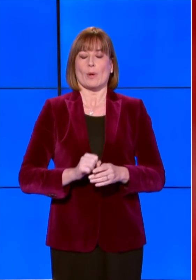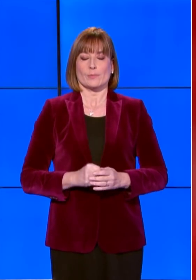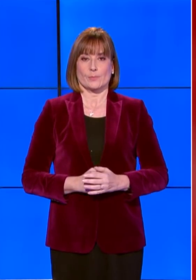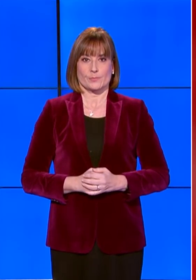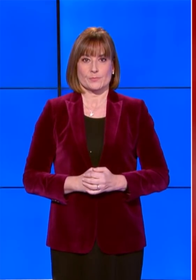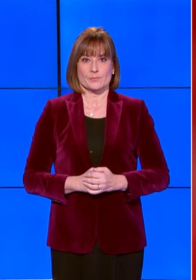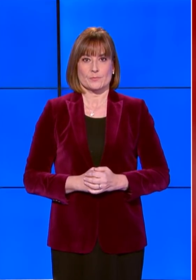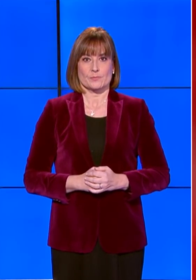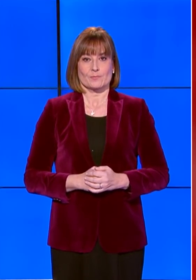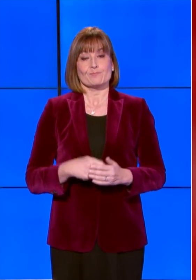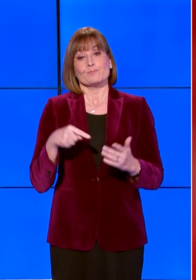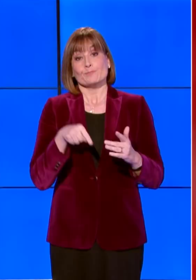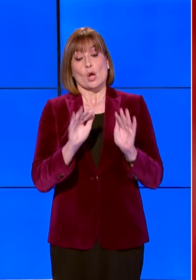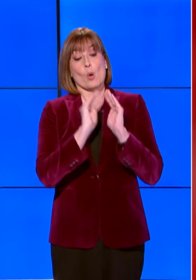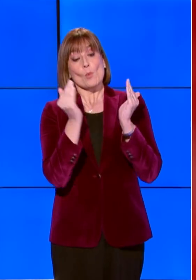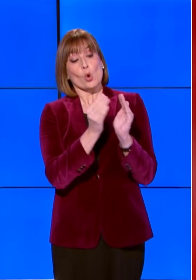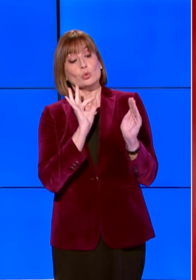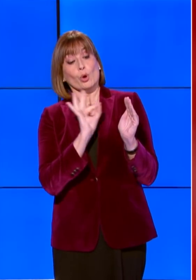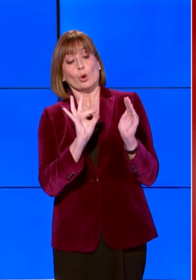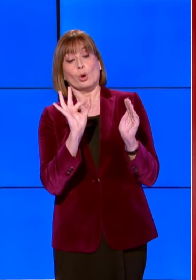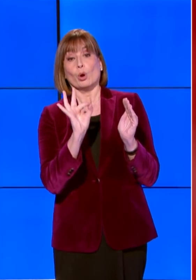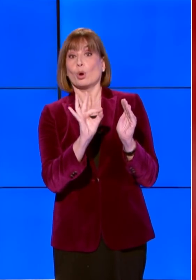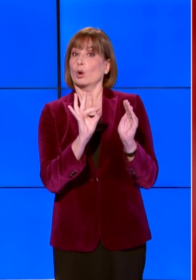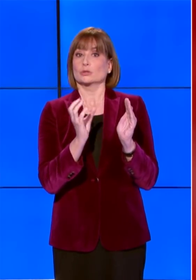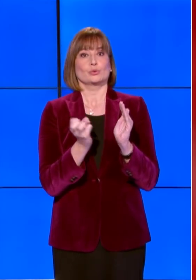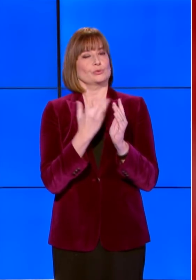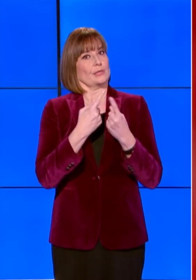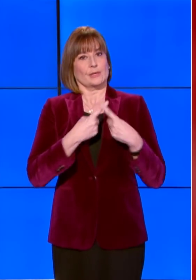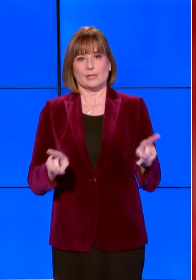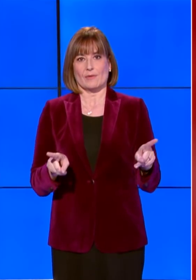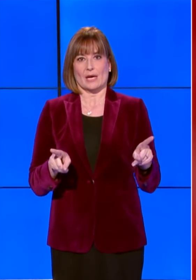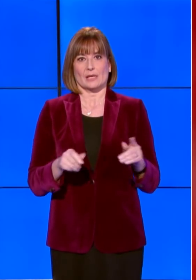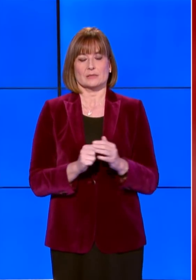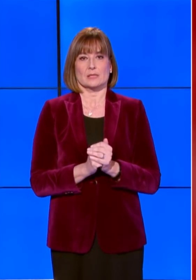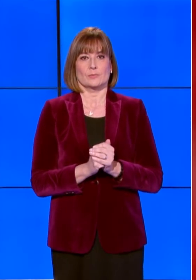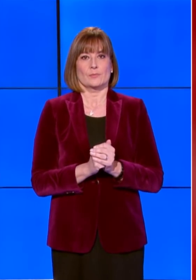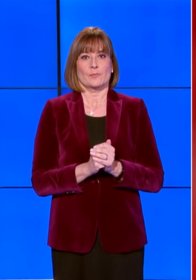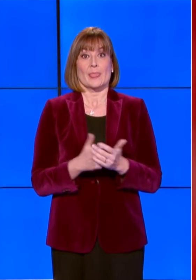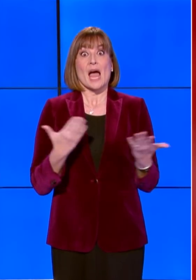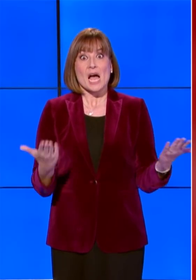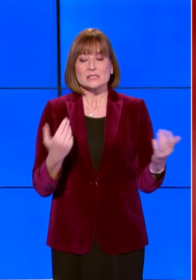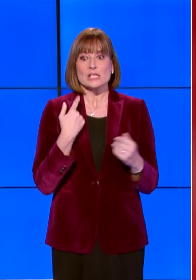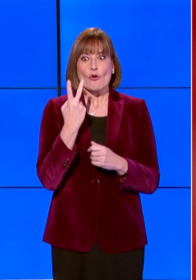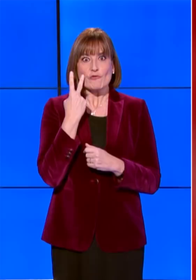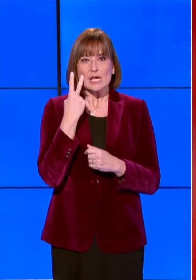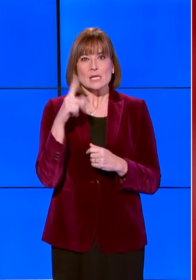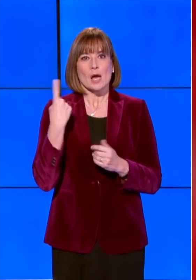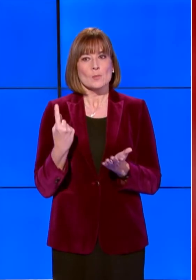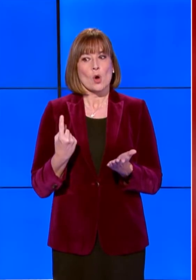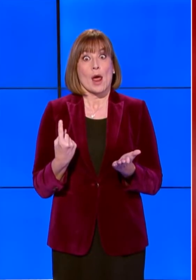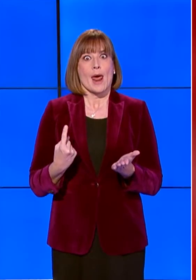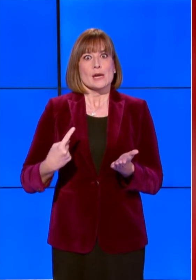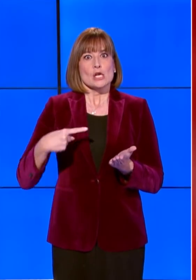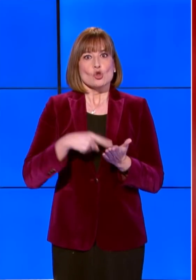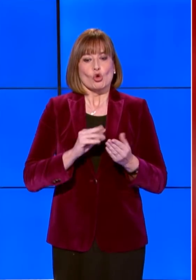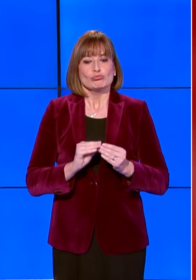Non avviene lo stesso in tanti luoghi del mondo. Assistiamo persino a riaffacciarsi della corsa